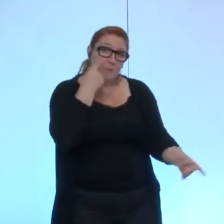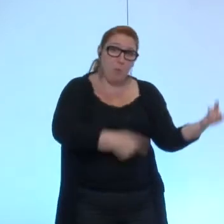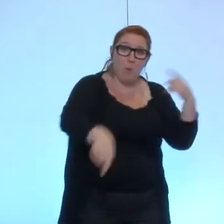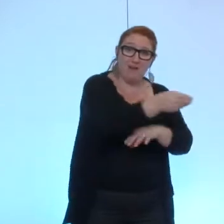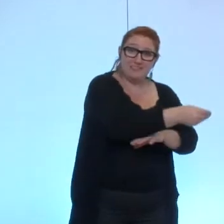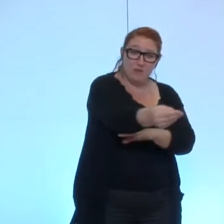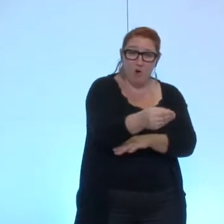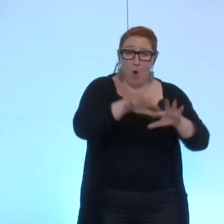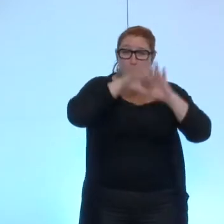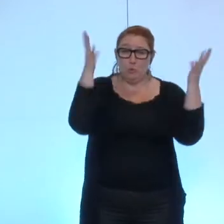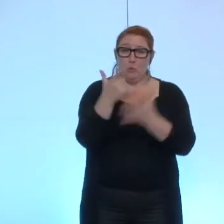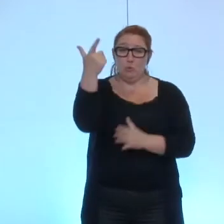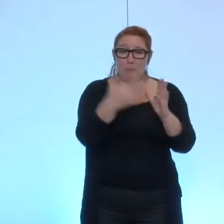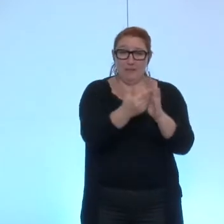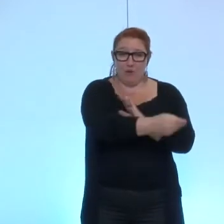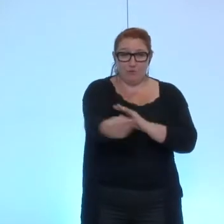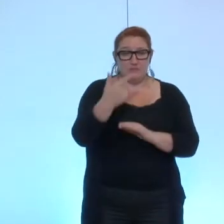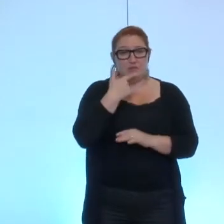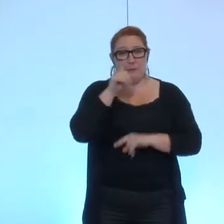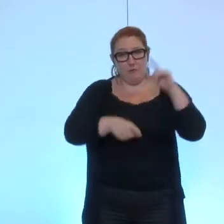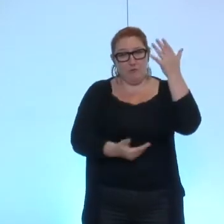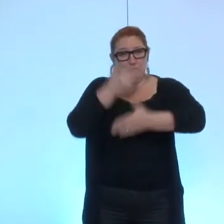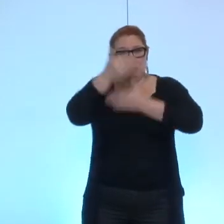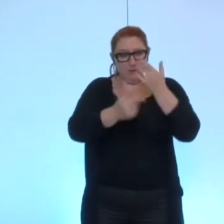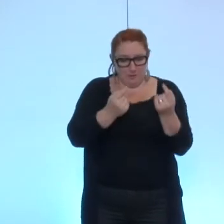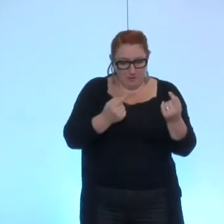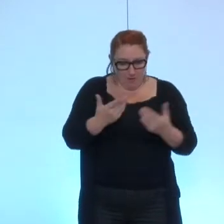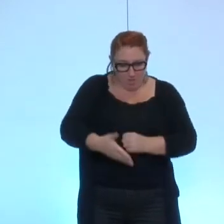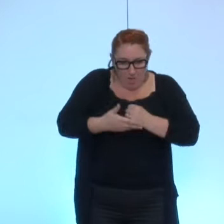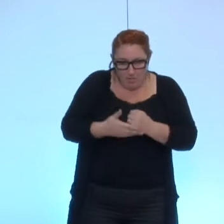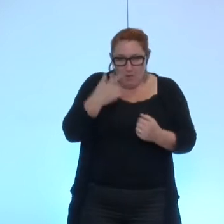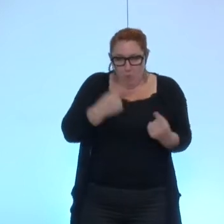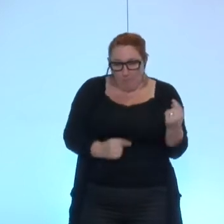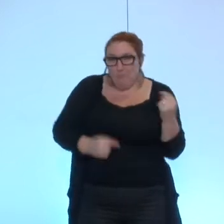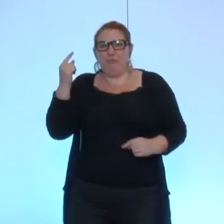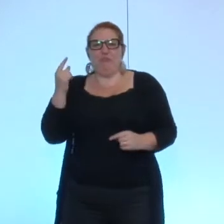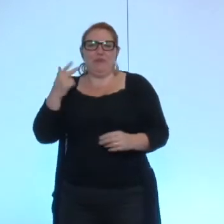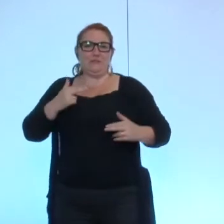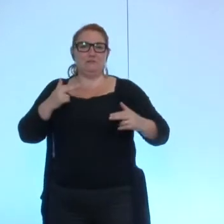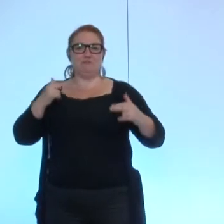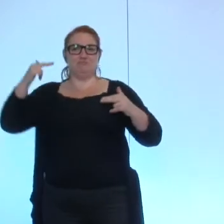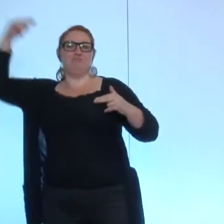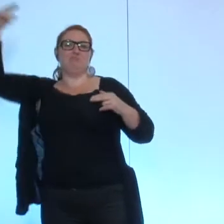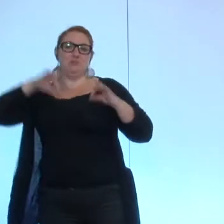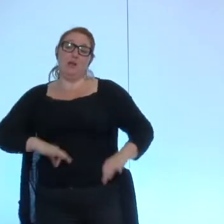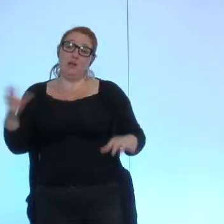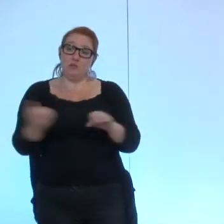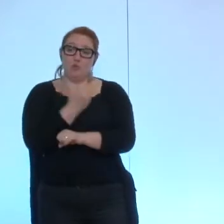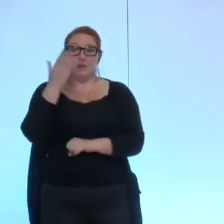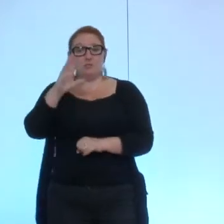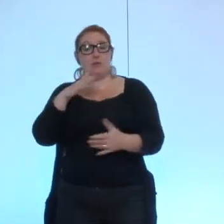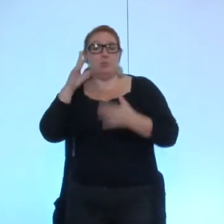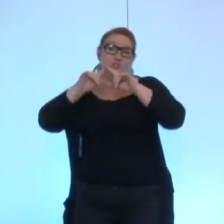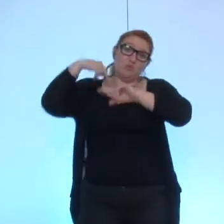effectivement de structurer leur journée et de passer parfois au niveau supérieur au niveau scolaire c'est dommage mais on reviendra une autre fois pour présenter